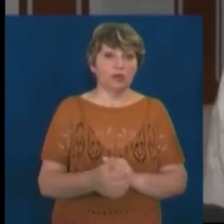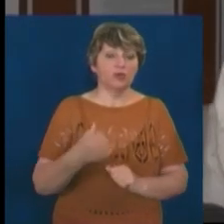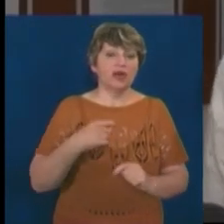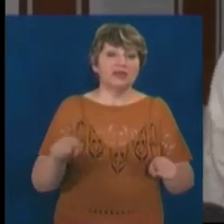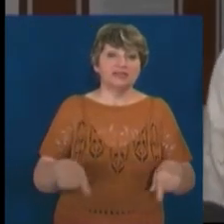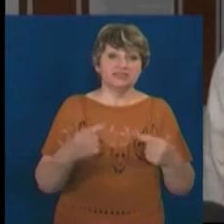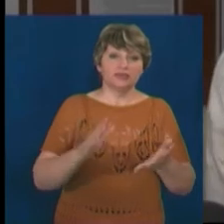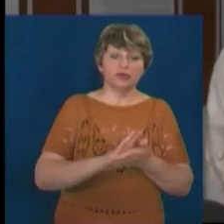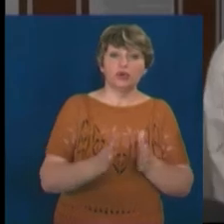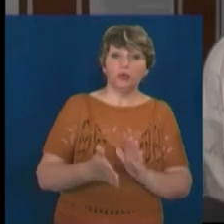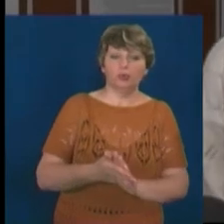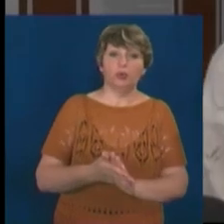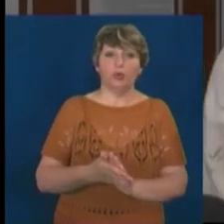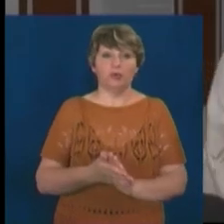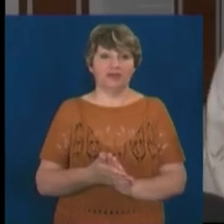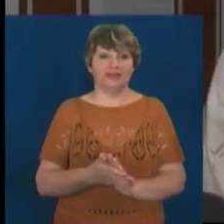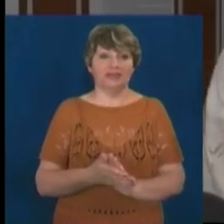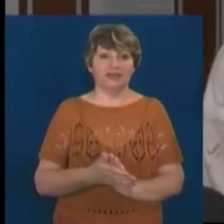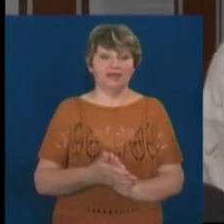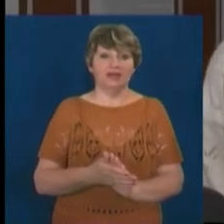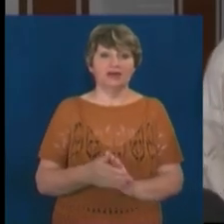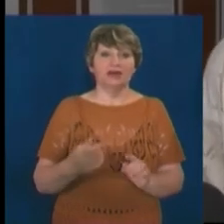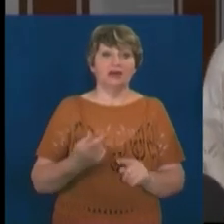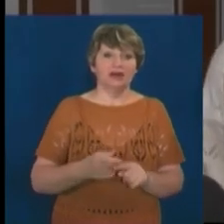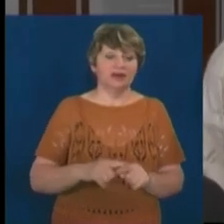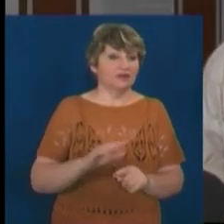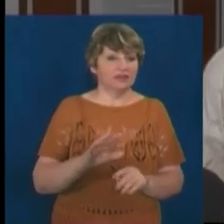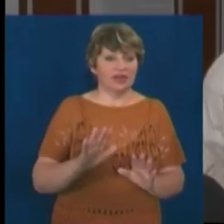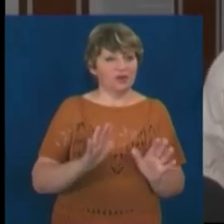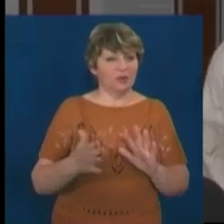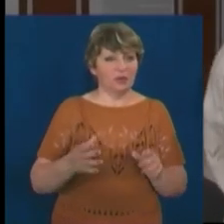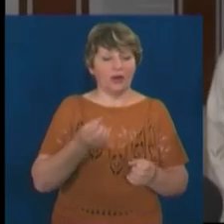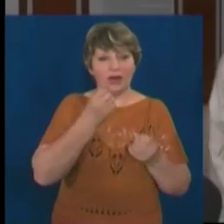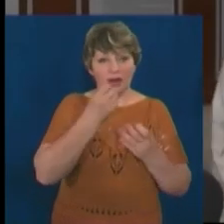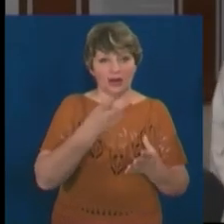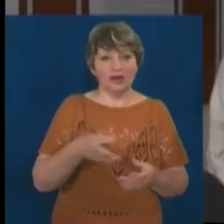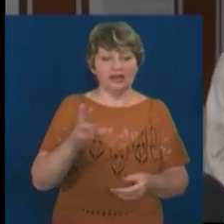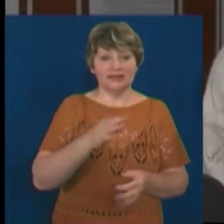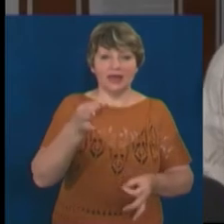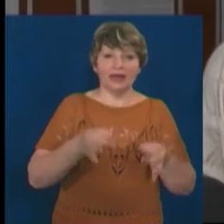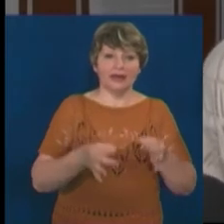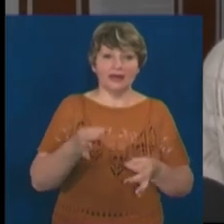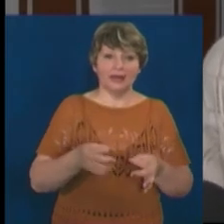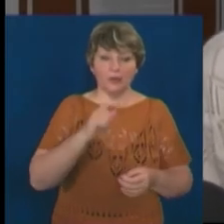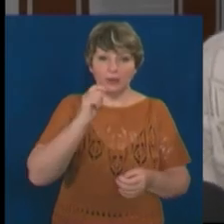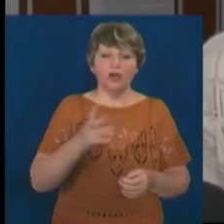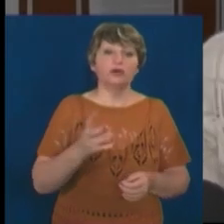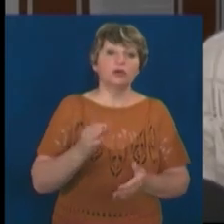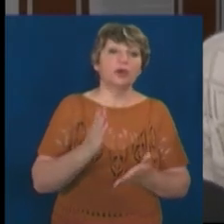нас створені такі умови поки що. Умови не дуже хороші для стану екології в нашій країні, але є